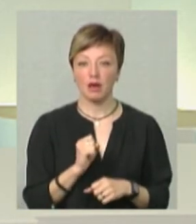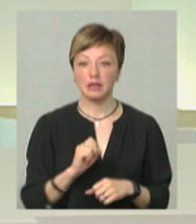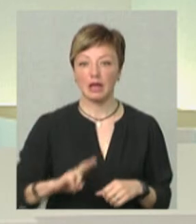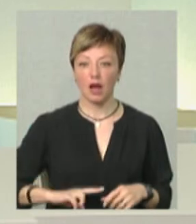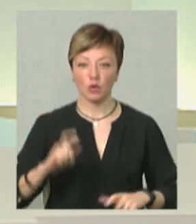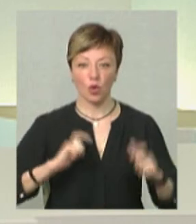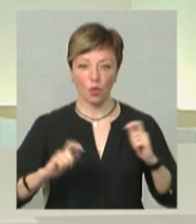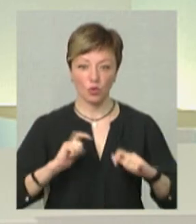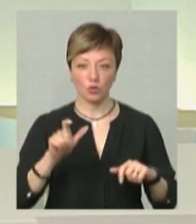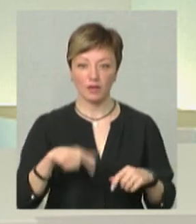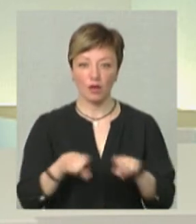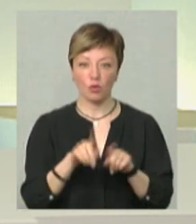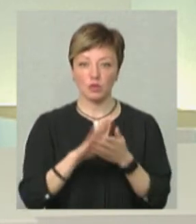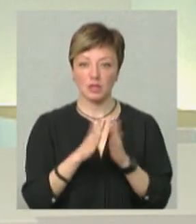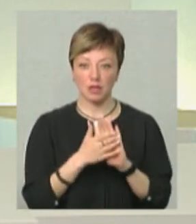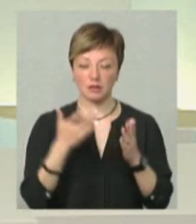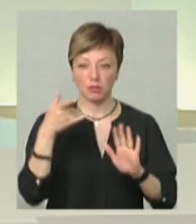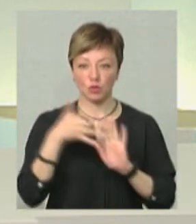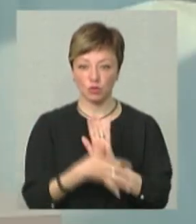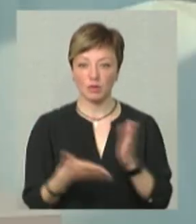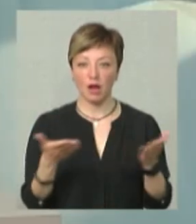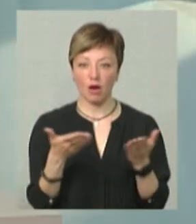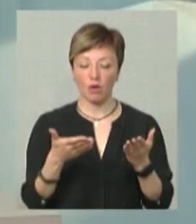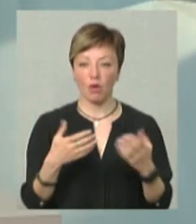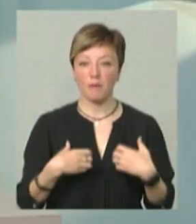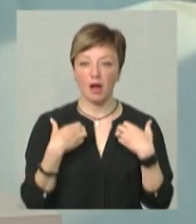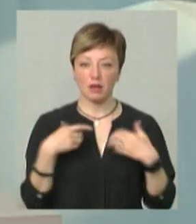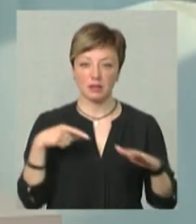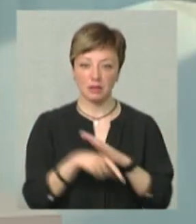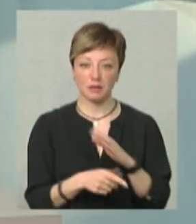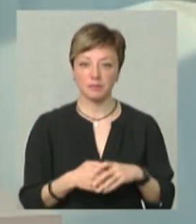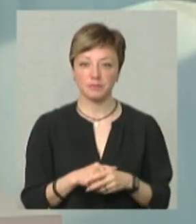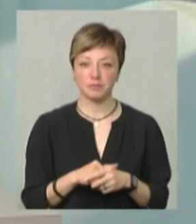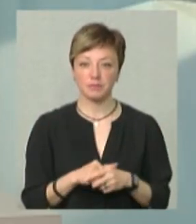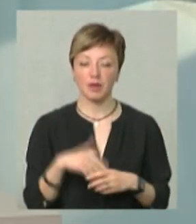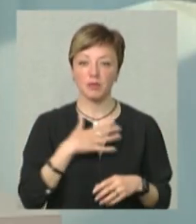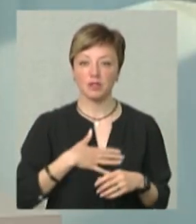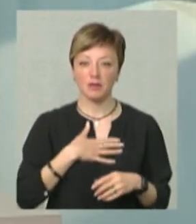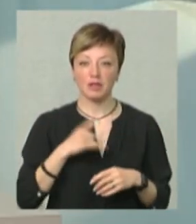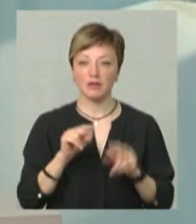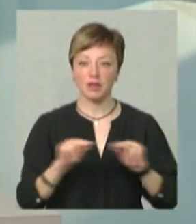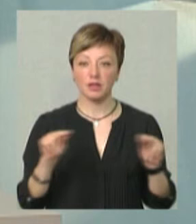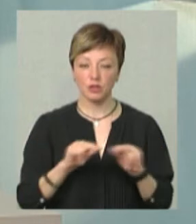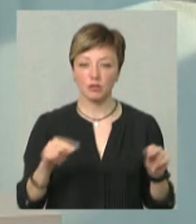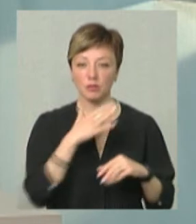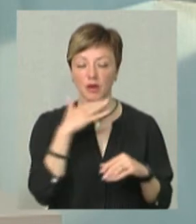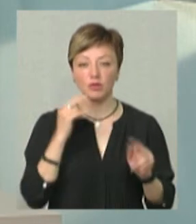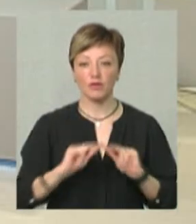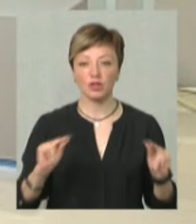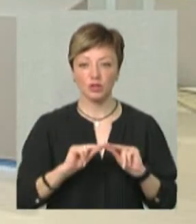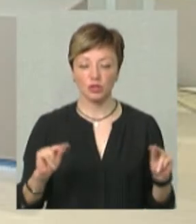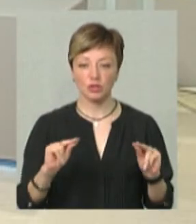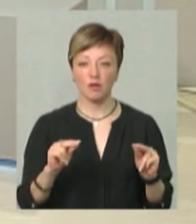директором коледжу. Звичайно, людина в такому стані, ви самі розумієте, з якого пекла вона вибралась. Дуже переживаю за викладачів. Велика кількість